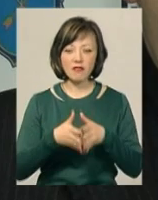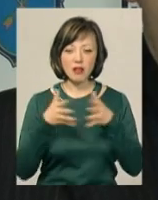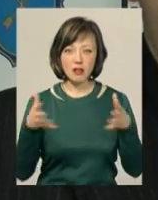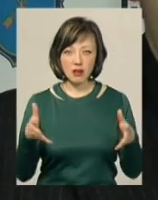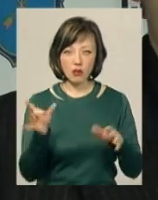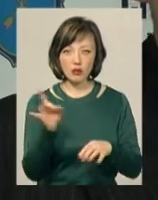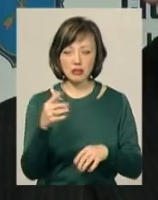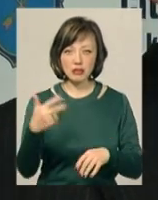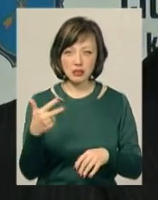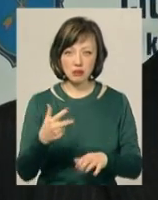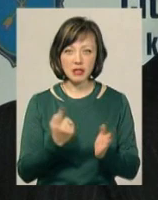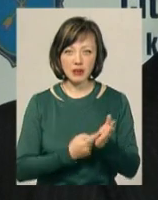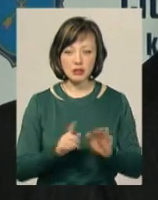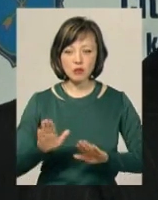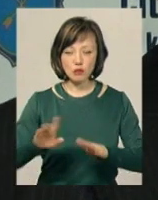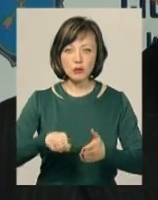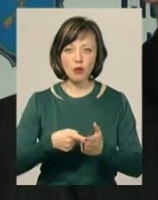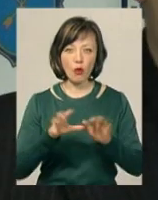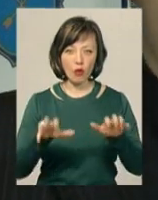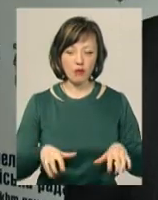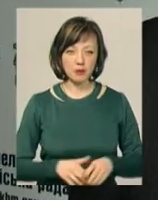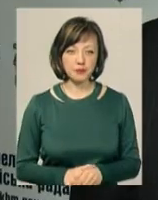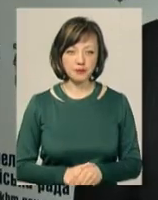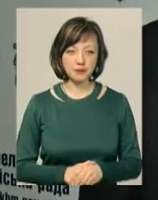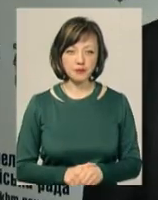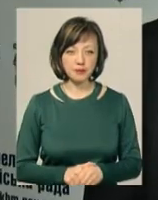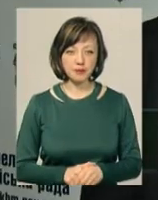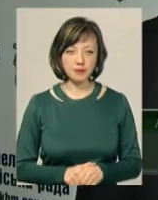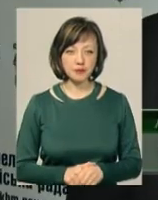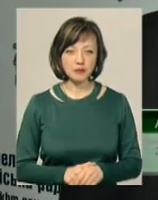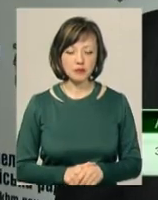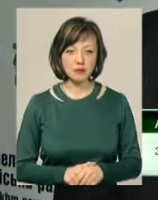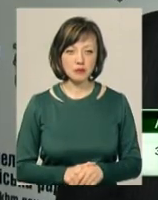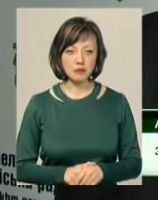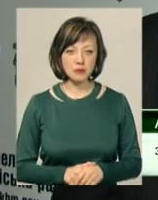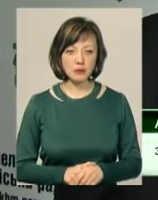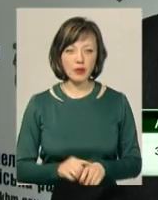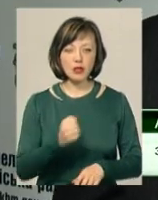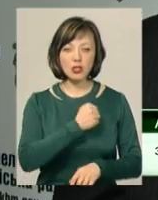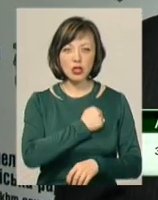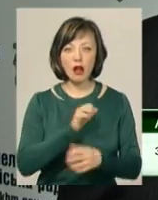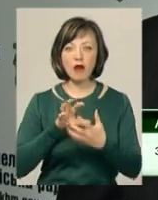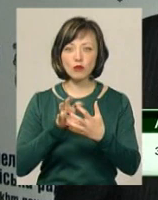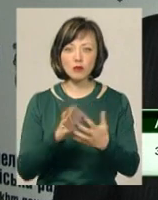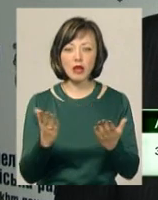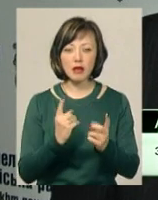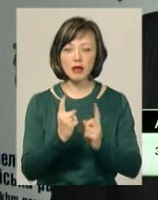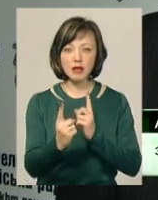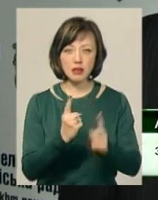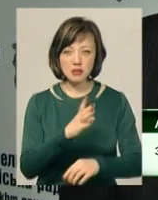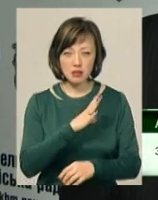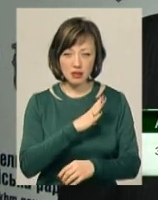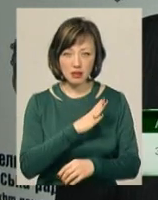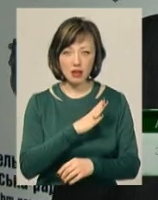підтвердив і заступник Хмельницького міського голови Андрій Бондаренко. На жаль, ті автобуси, які ходили, які їздили,